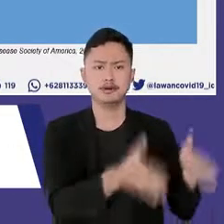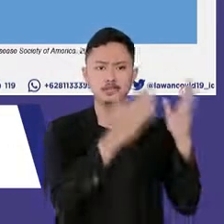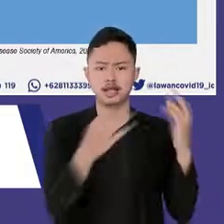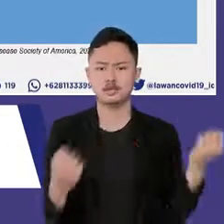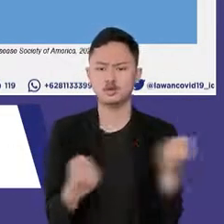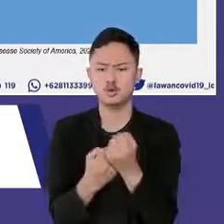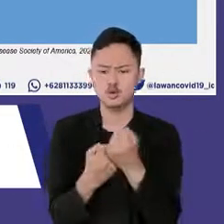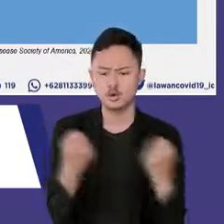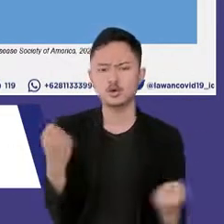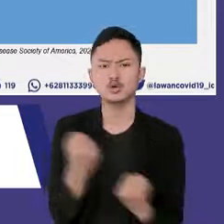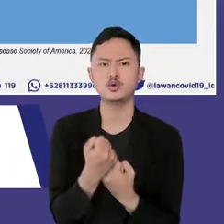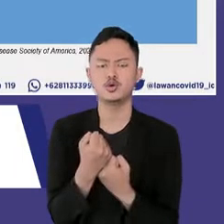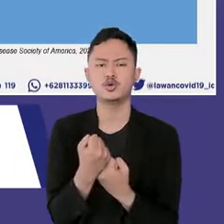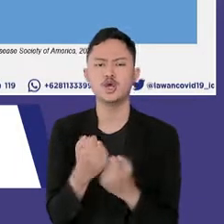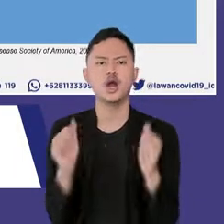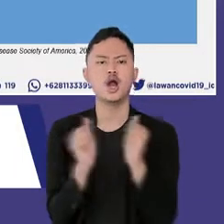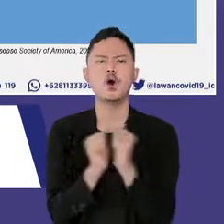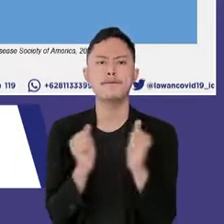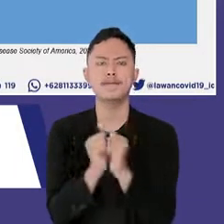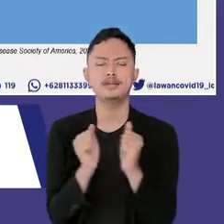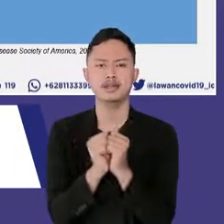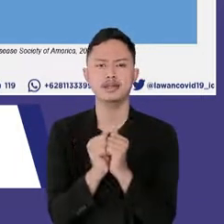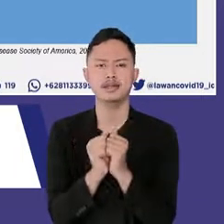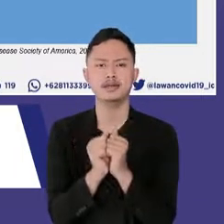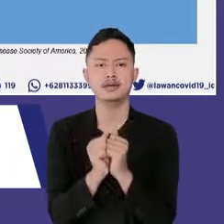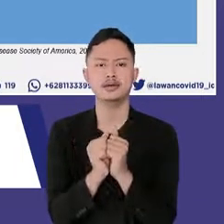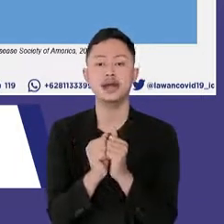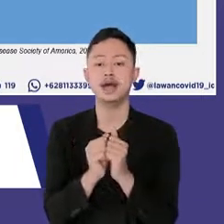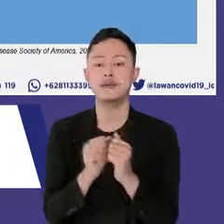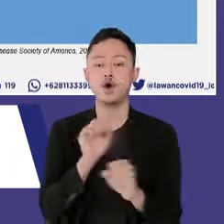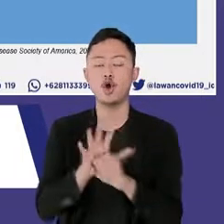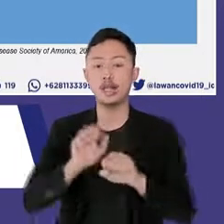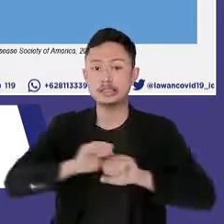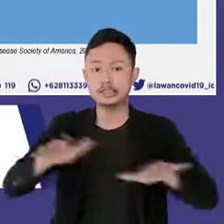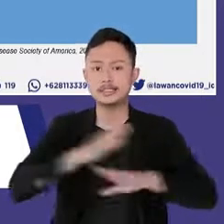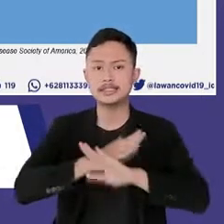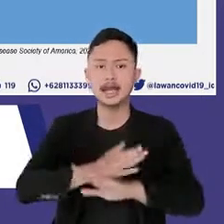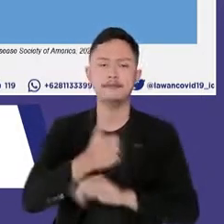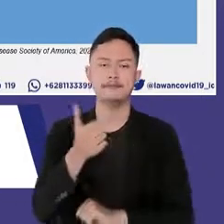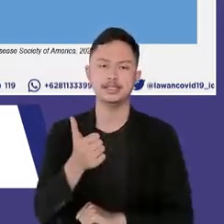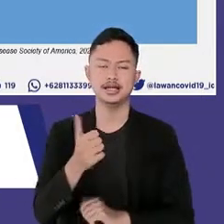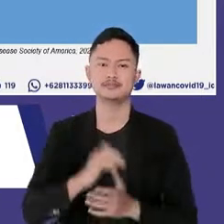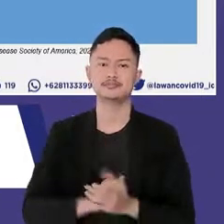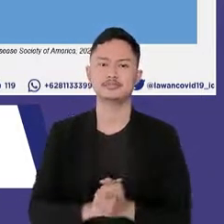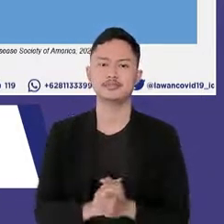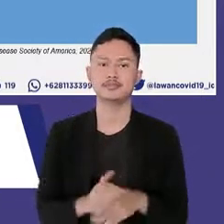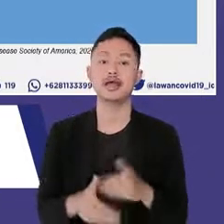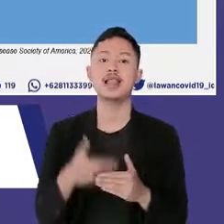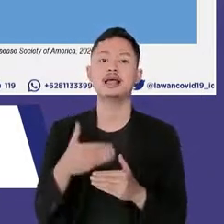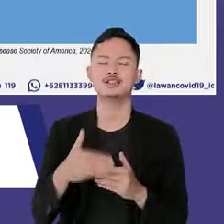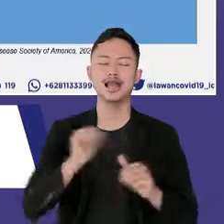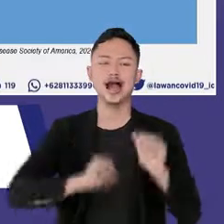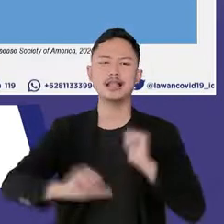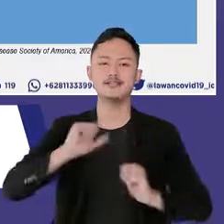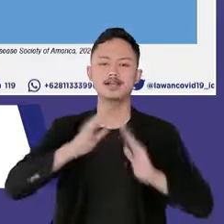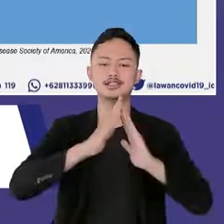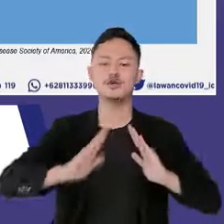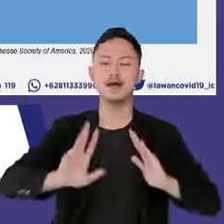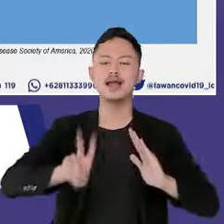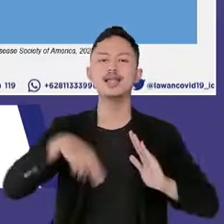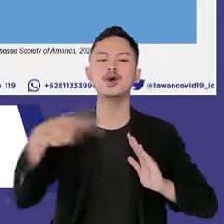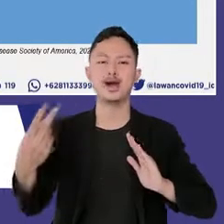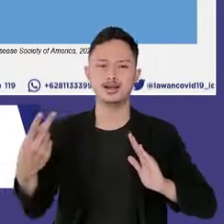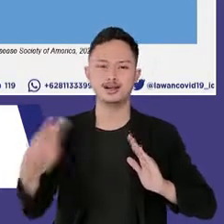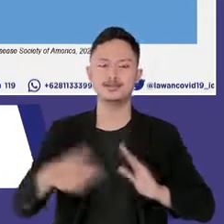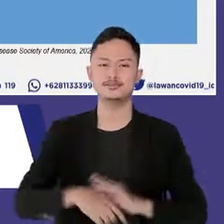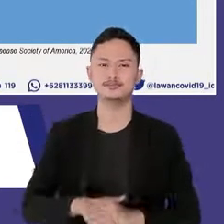an alat transportasi dapat menekan penularan berikutnya adalah aktivitas di luar rumah fakt